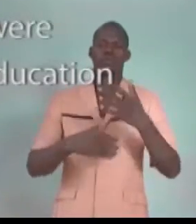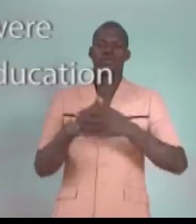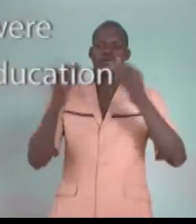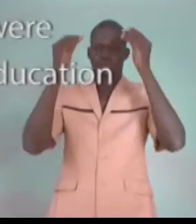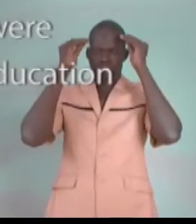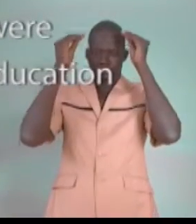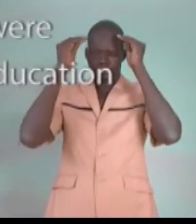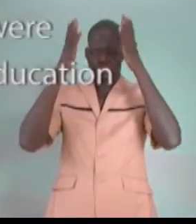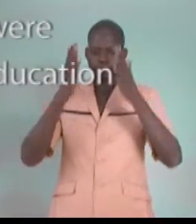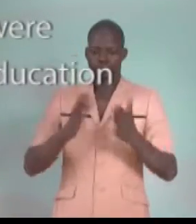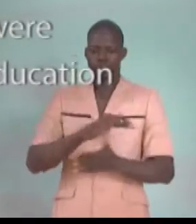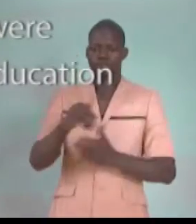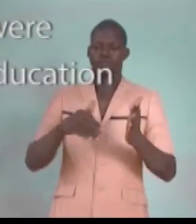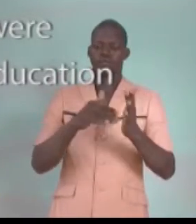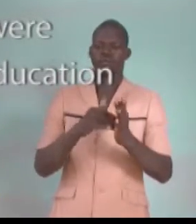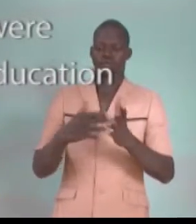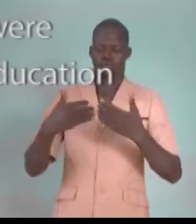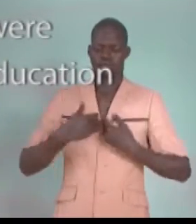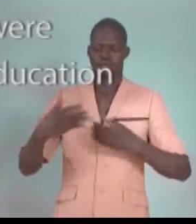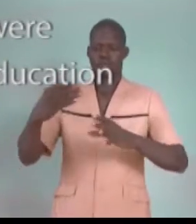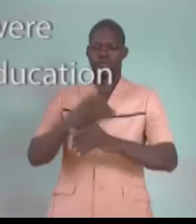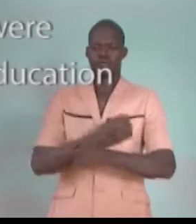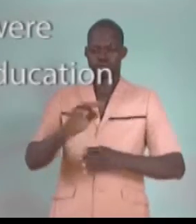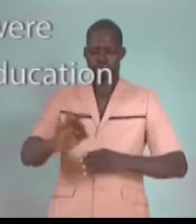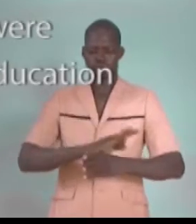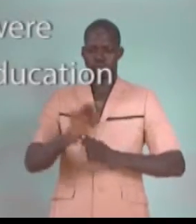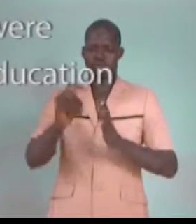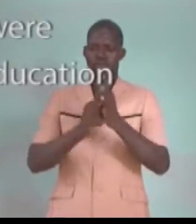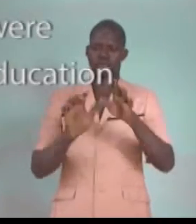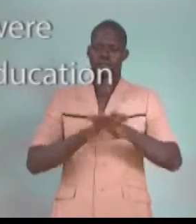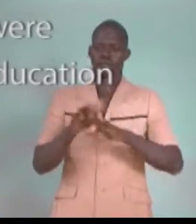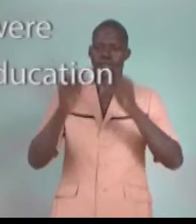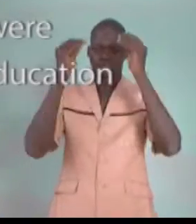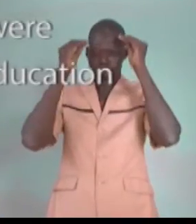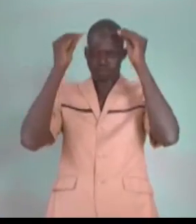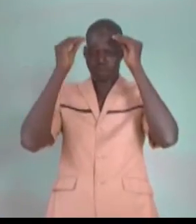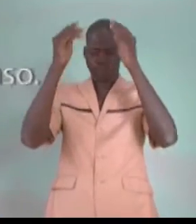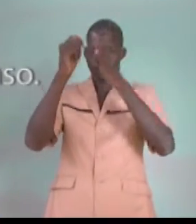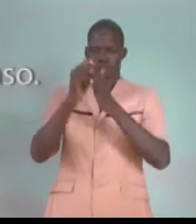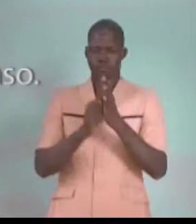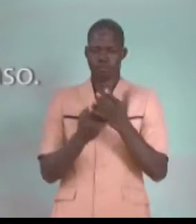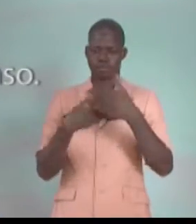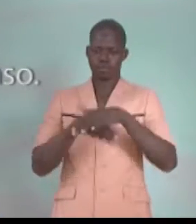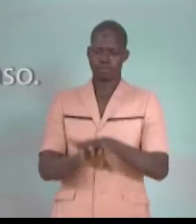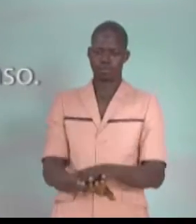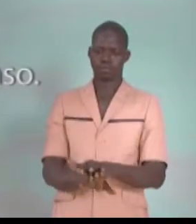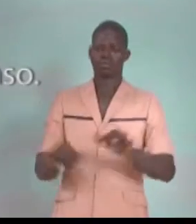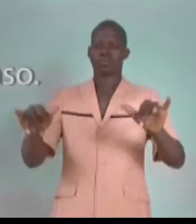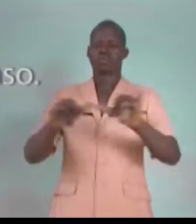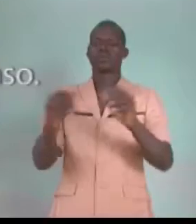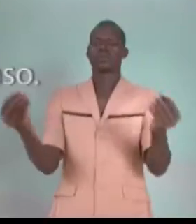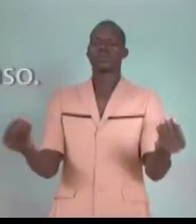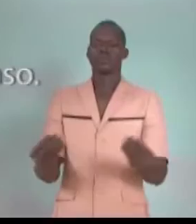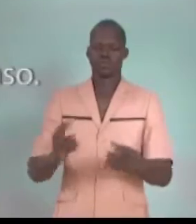enseignants du CEPHIS-Bénagia ont reçu une formation sur l'éducation inclusive. Dans la mesure où